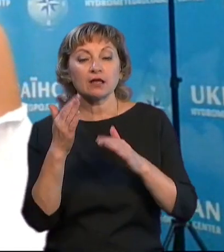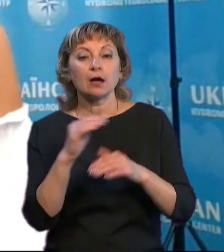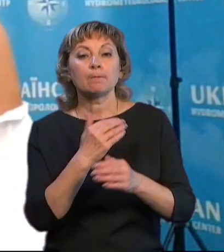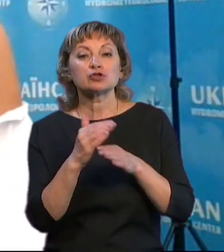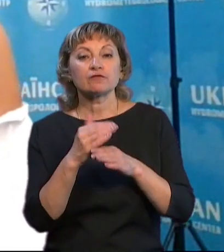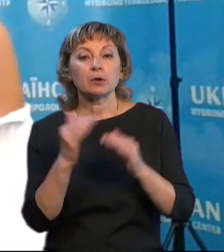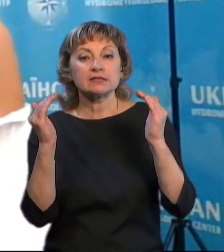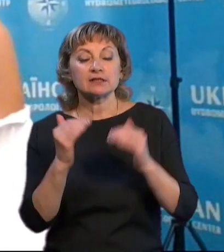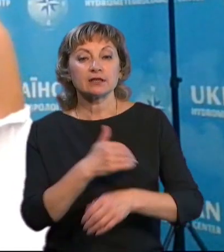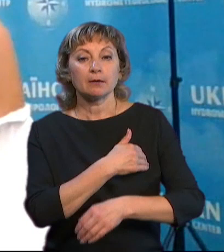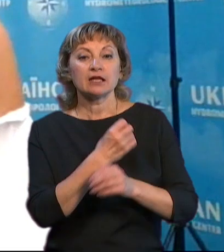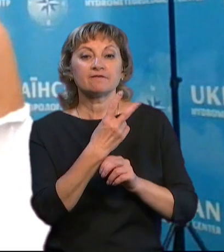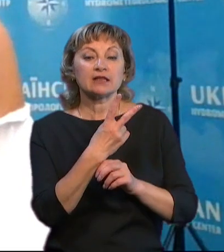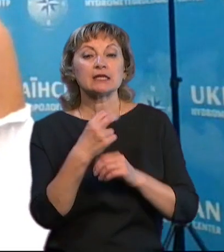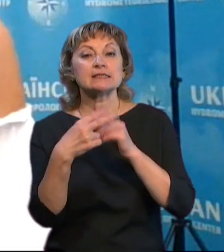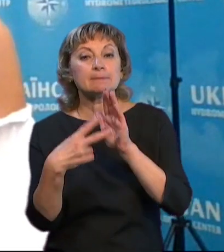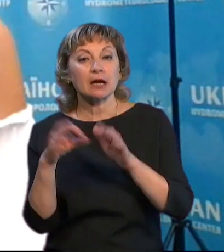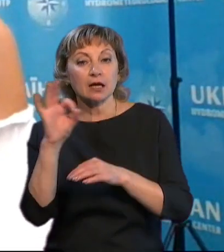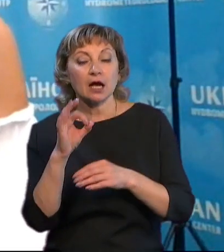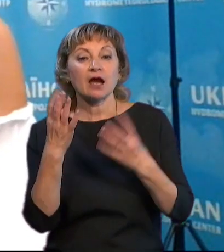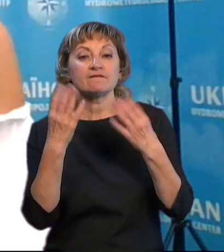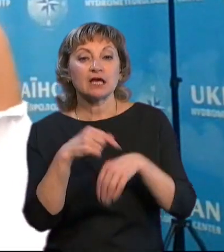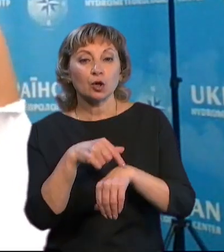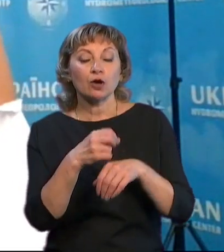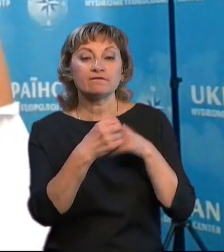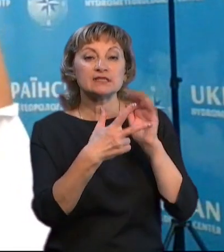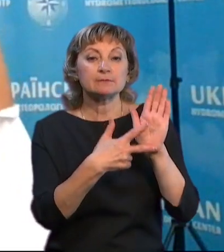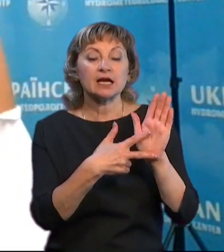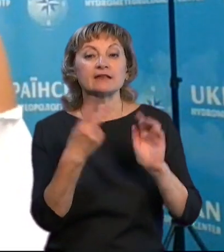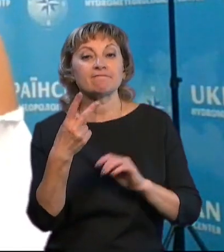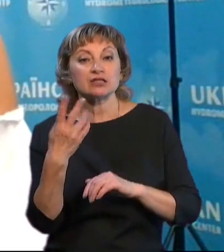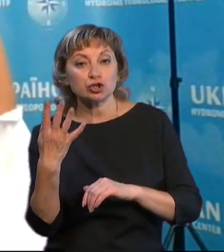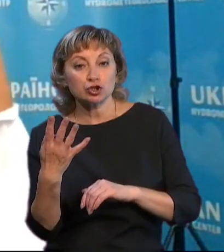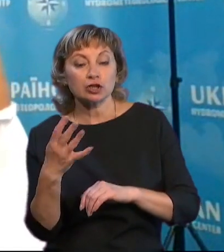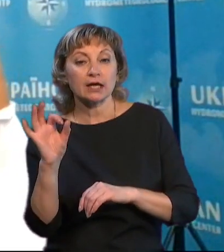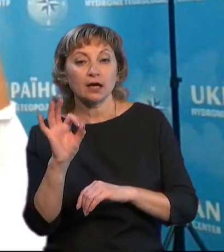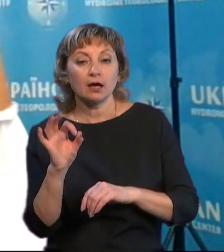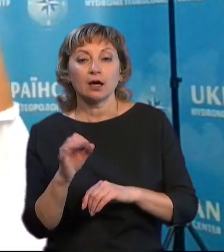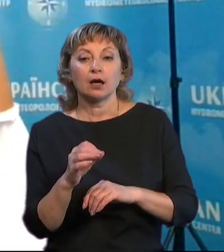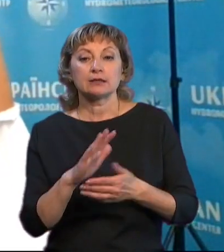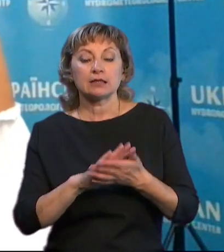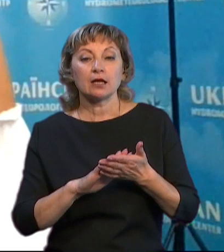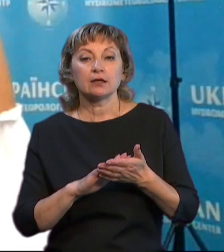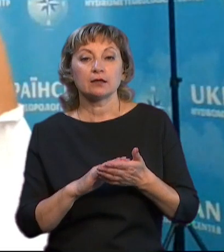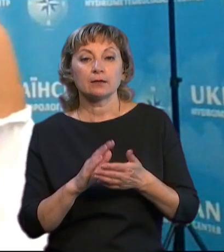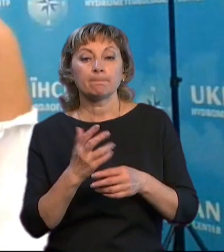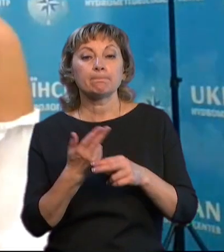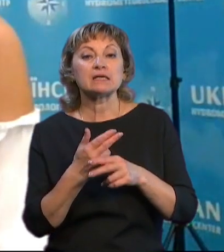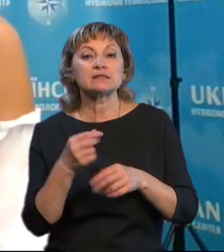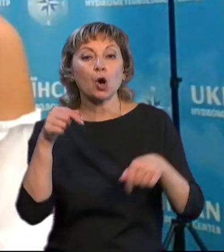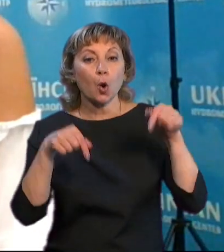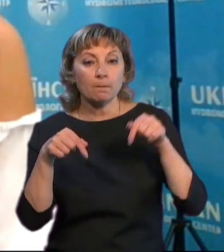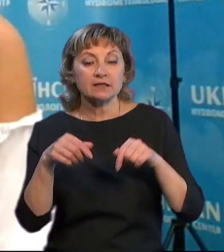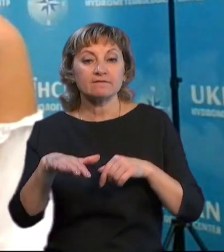– це до 12-17 градусів, в день – години 18.24. Надалі, переважно в зобіті по